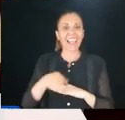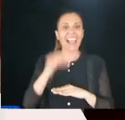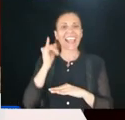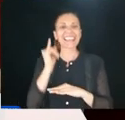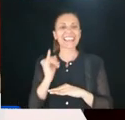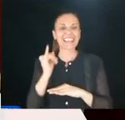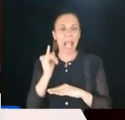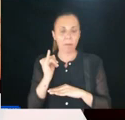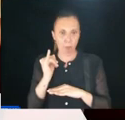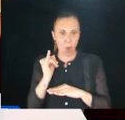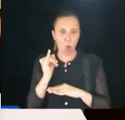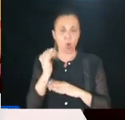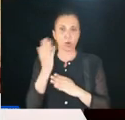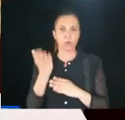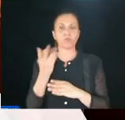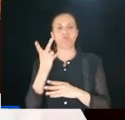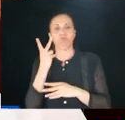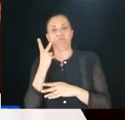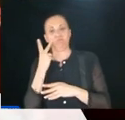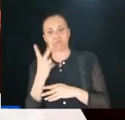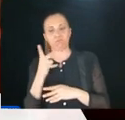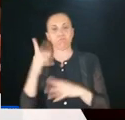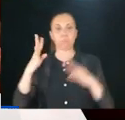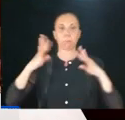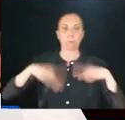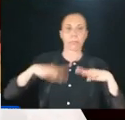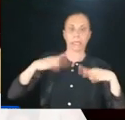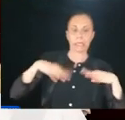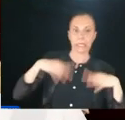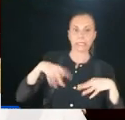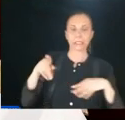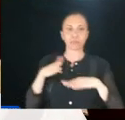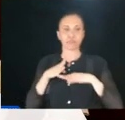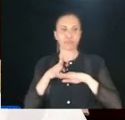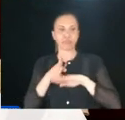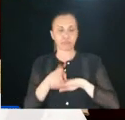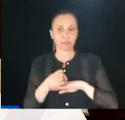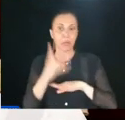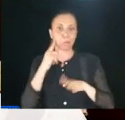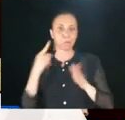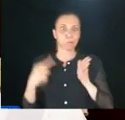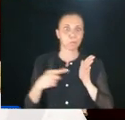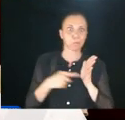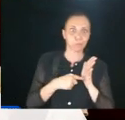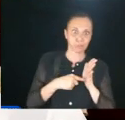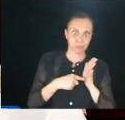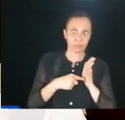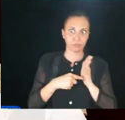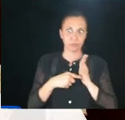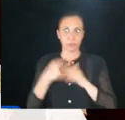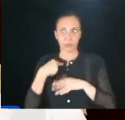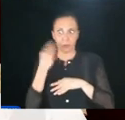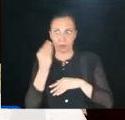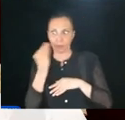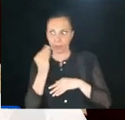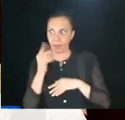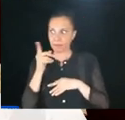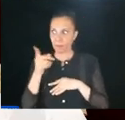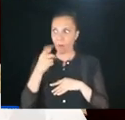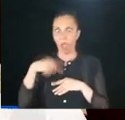andato a Istanbul, è andato a Istanbul giustamente a vedere la partita. Io credo che sia tornato però ancora in